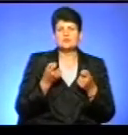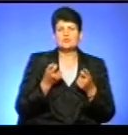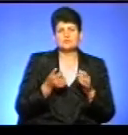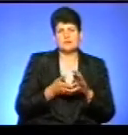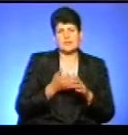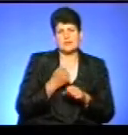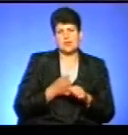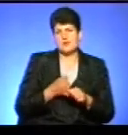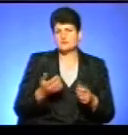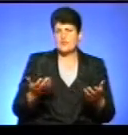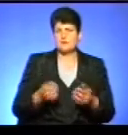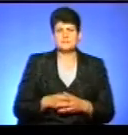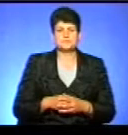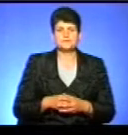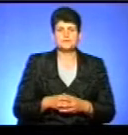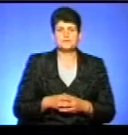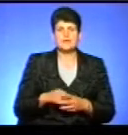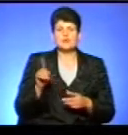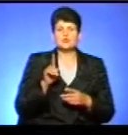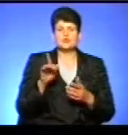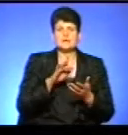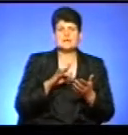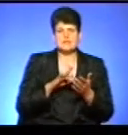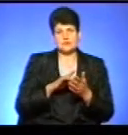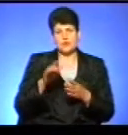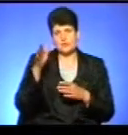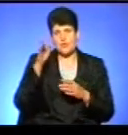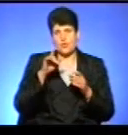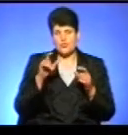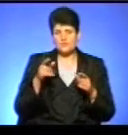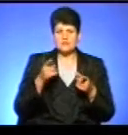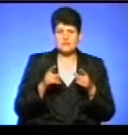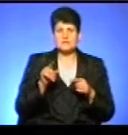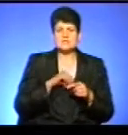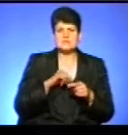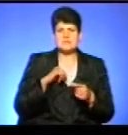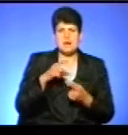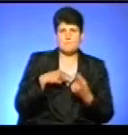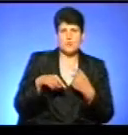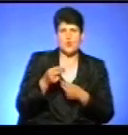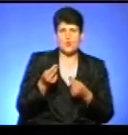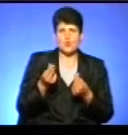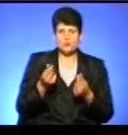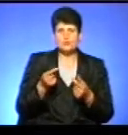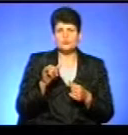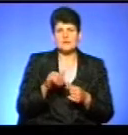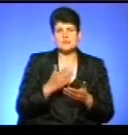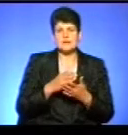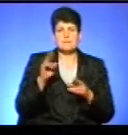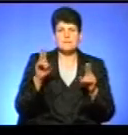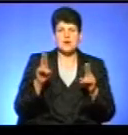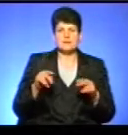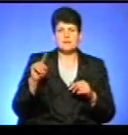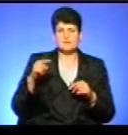недоопрацювали. Щодо Центру наук, дійсно, вони зараз на самоокупності. В нас є кілька правил і вимог до